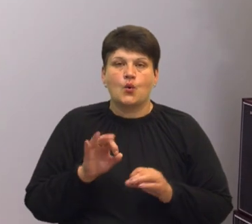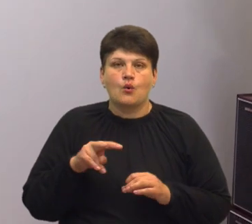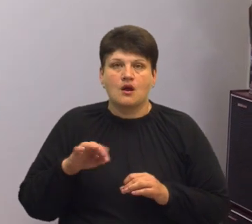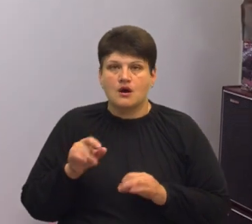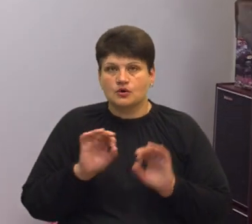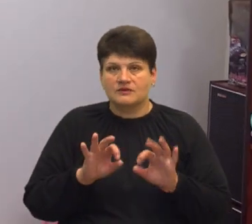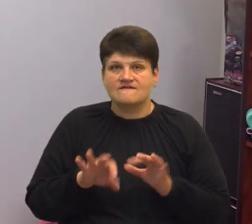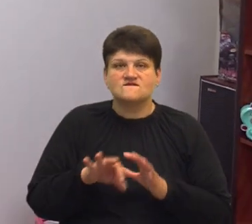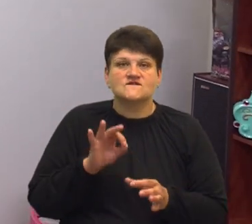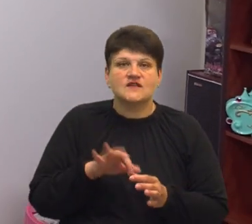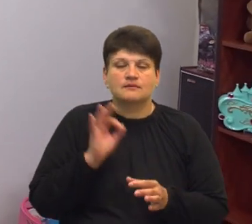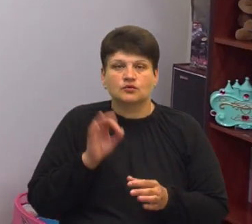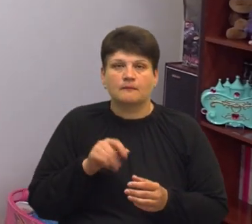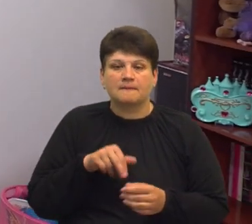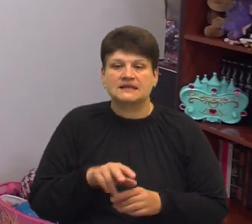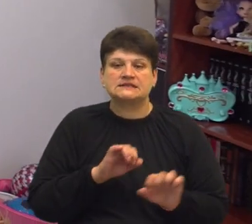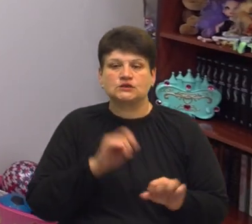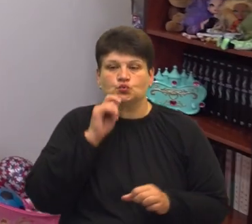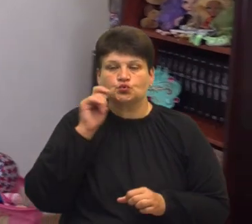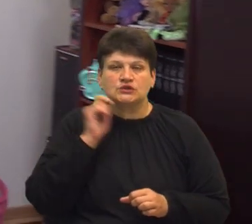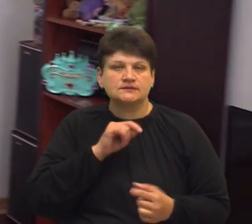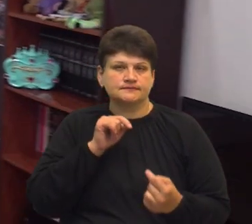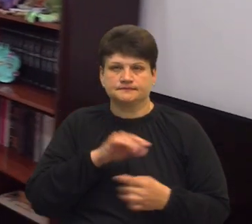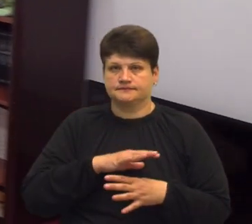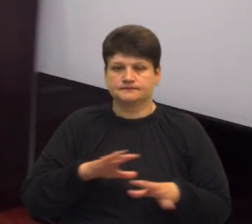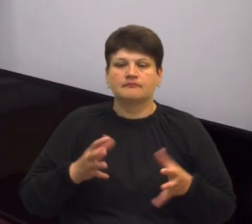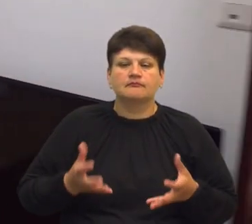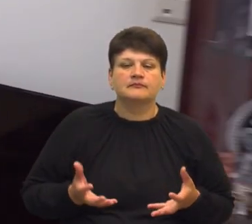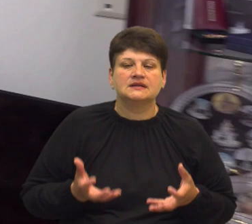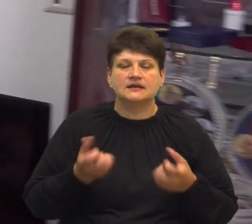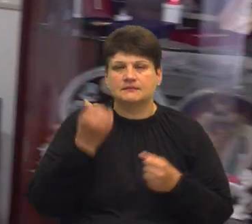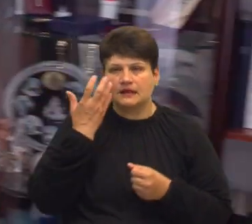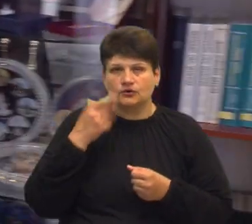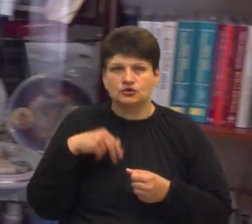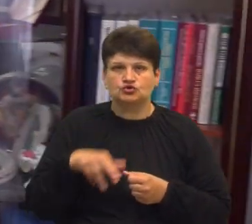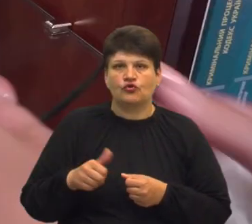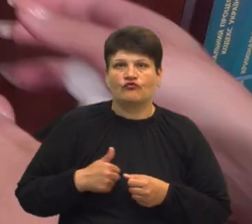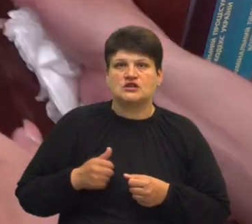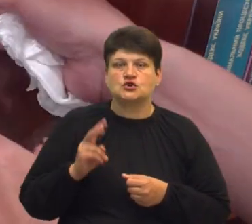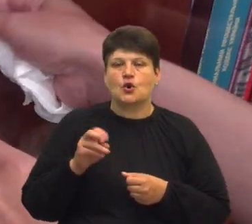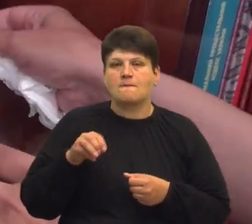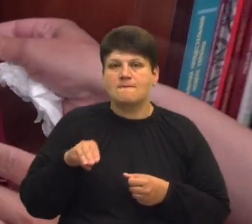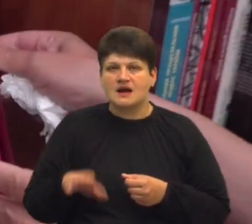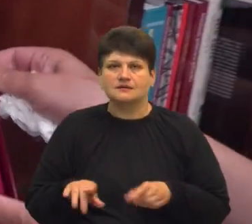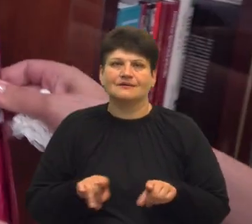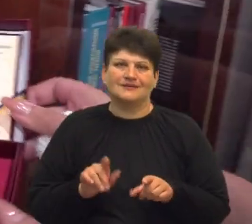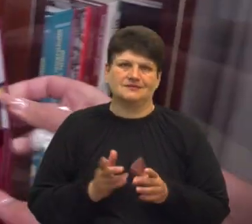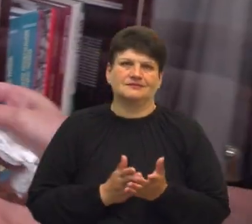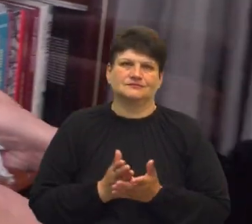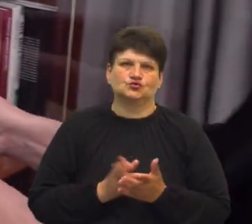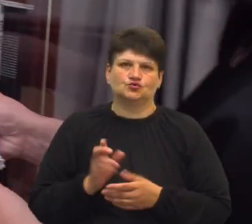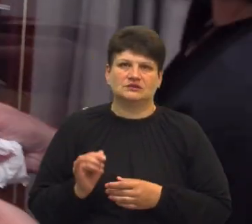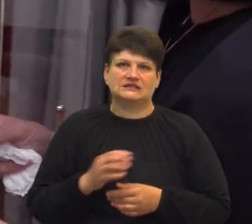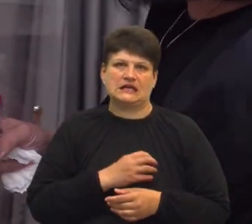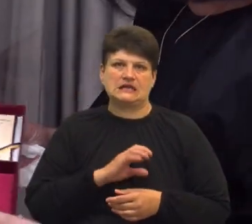вибору Віталія піти захищати Україну не перечила. Підтримувала його, коли йшов до військомату, а також під час служби. Це нагорода